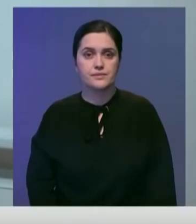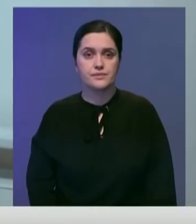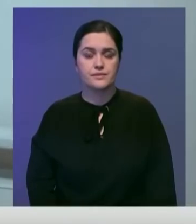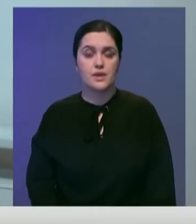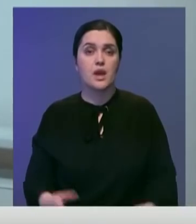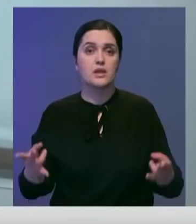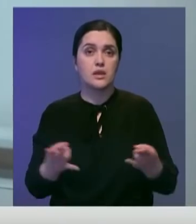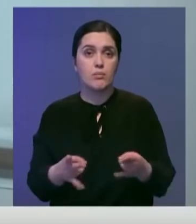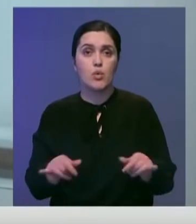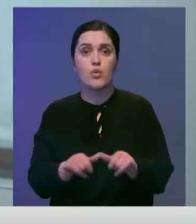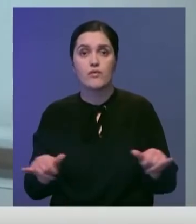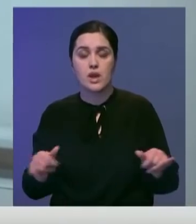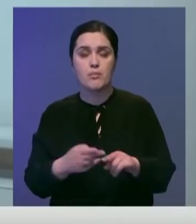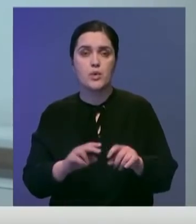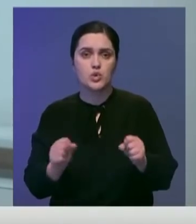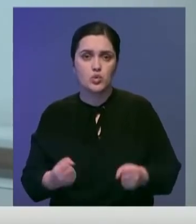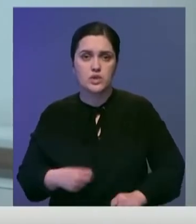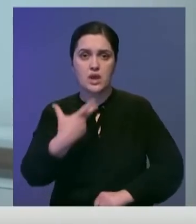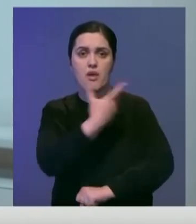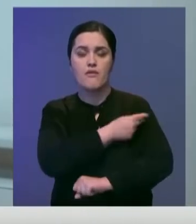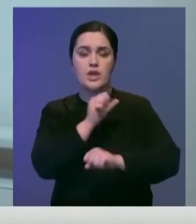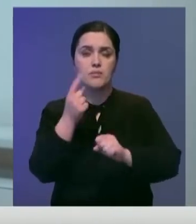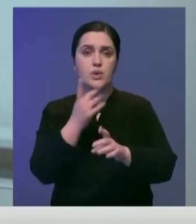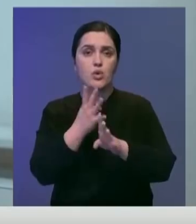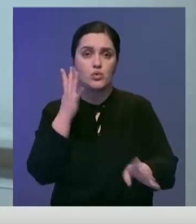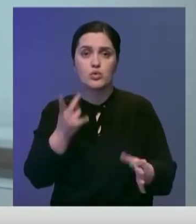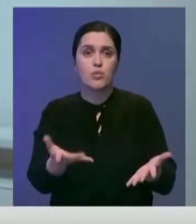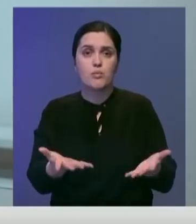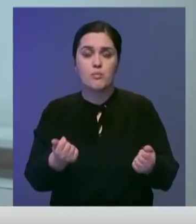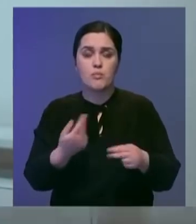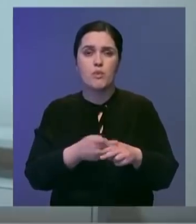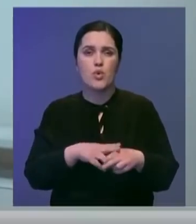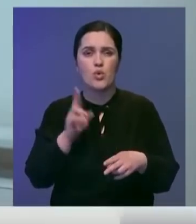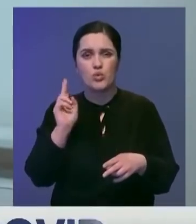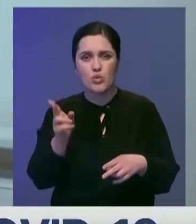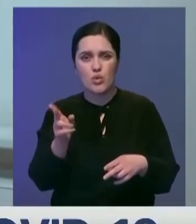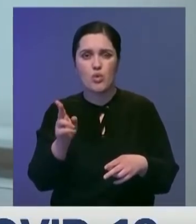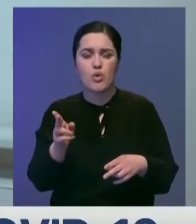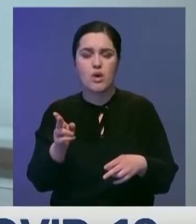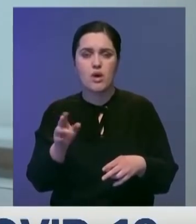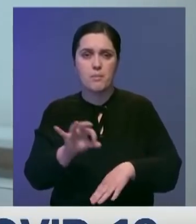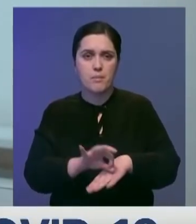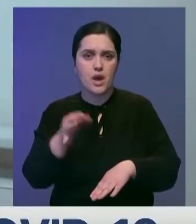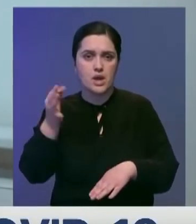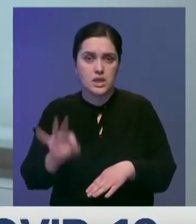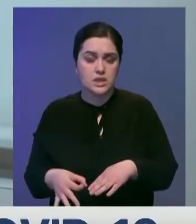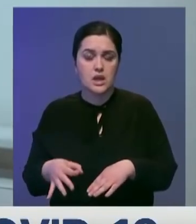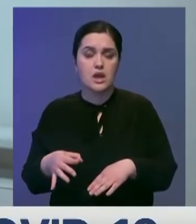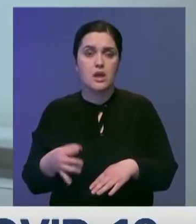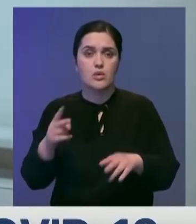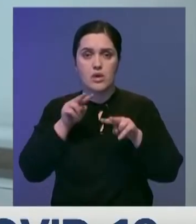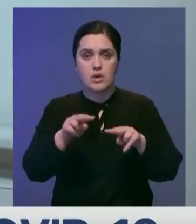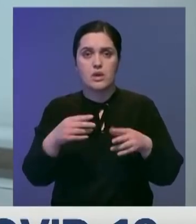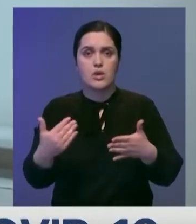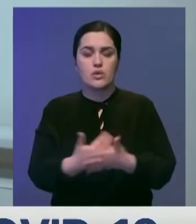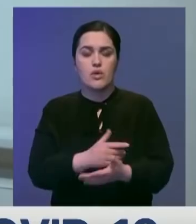Необходимо увеличить скорость вакцинации. В первую очередь, прививки должны получить наиболее уязвимые группы населения. Также мы должны отслеживать